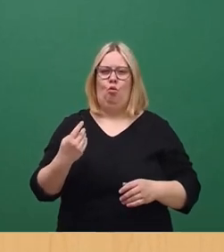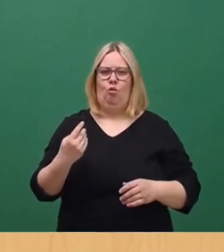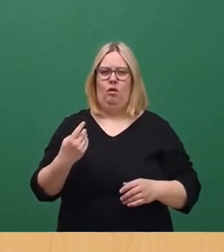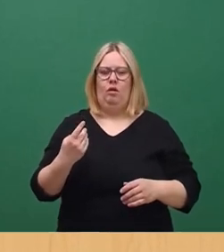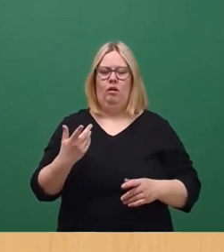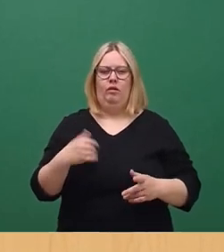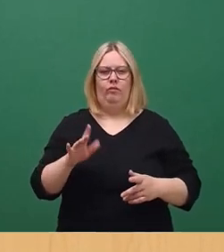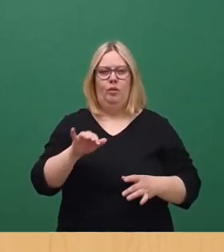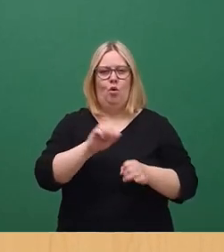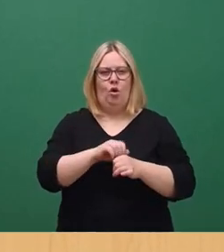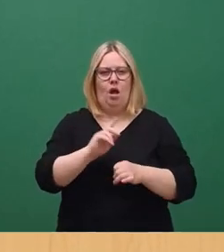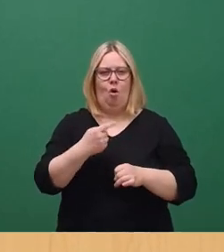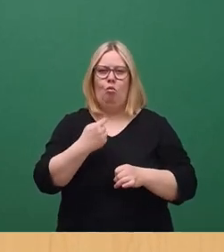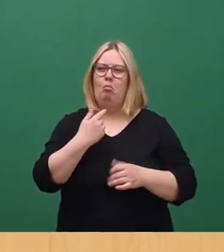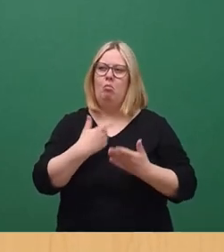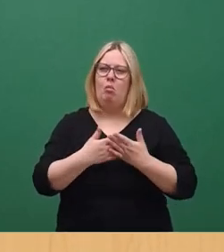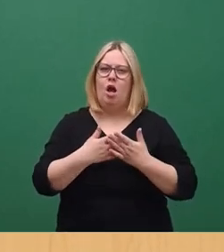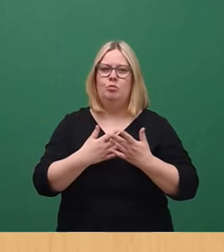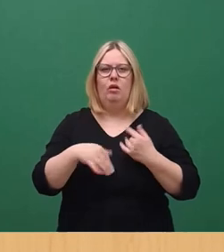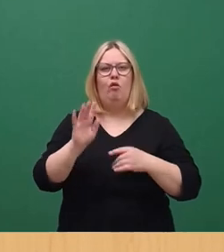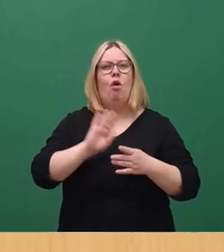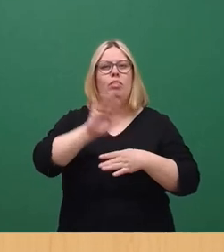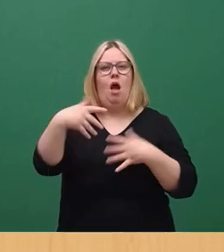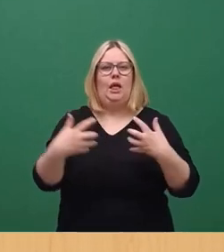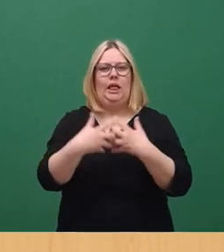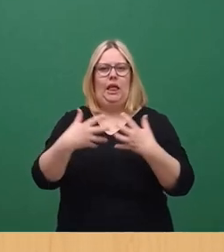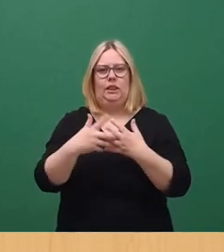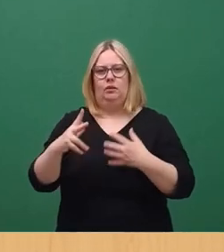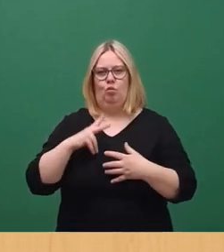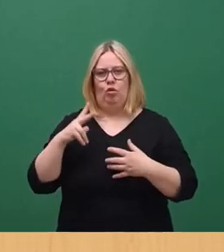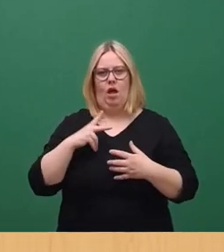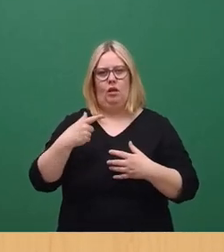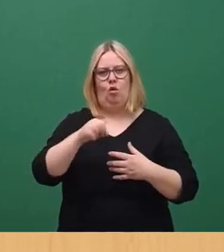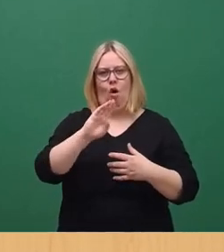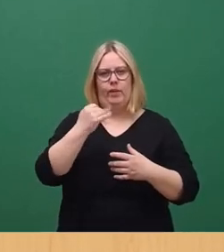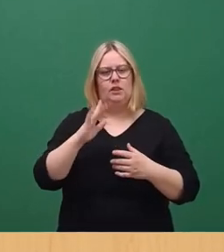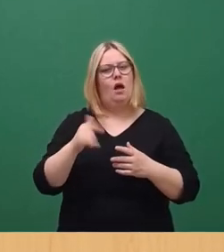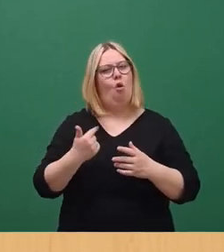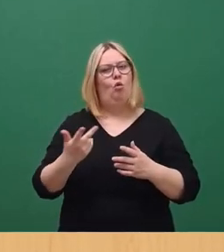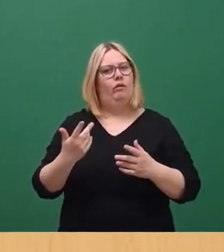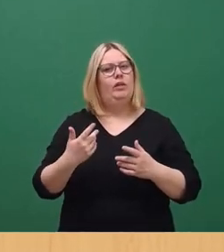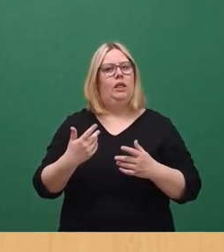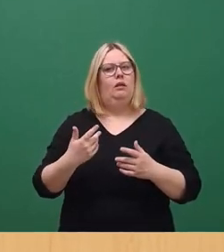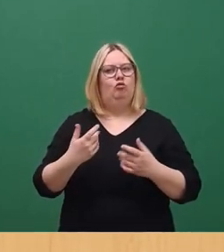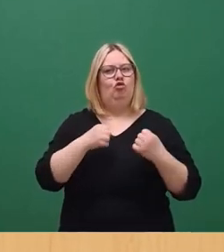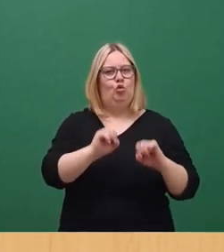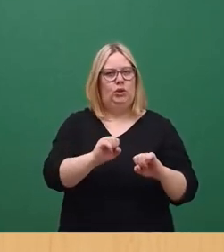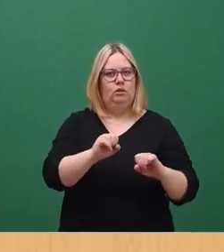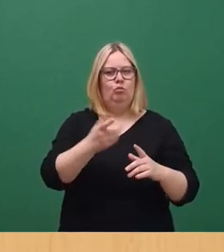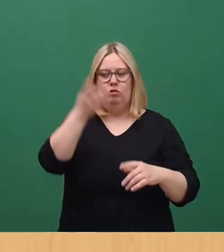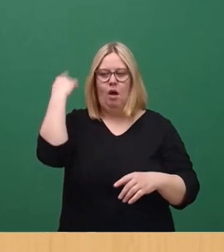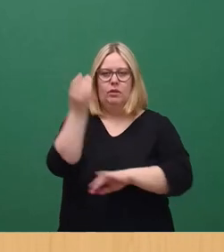Denkmalbehörde beispielsweise auch Bauten der Nachkriegsmoderne in Gorbitz unter Denkmalschutz gestellt als architektonische Zeugnisse